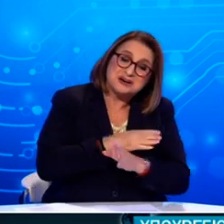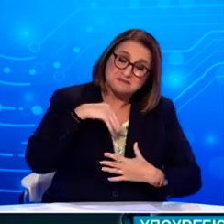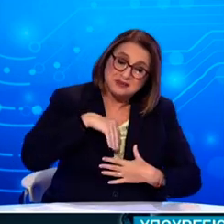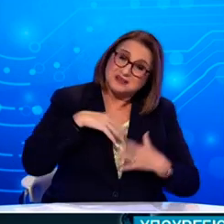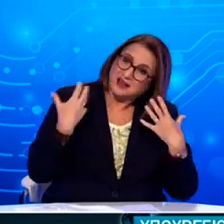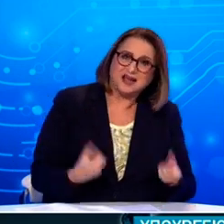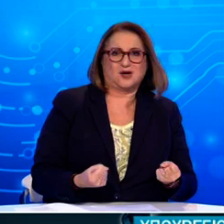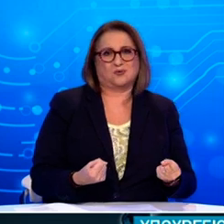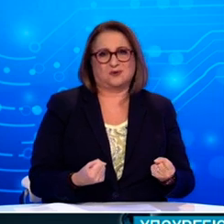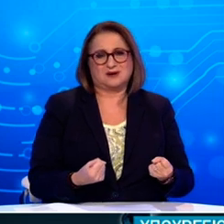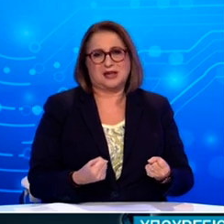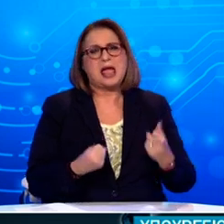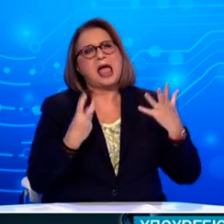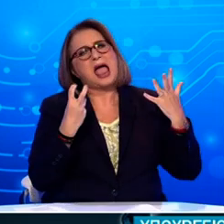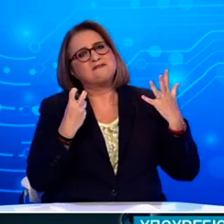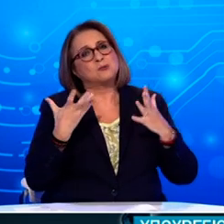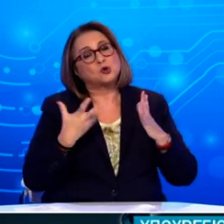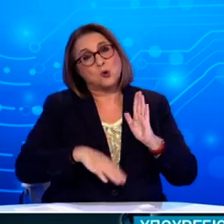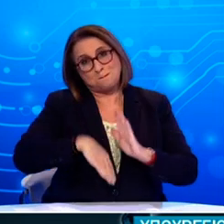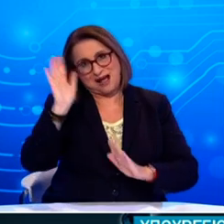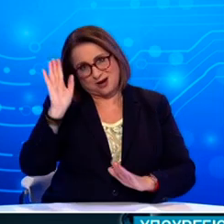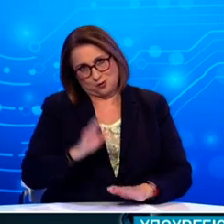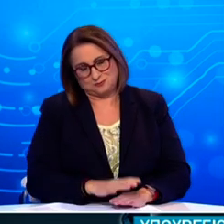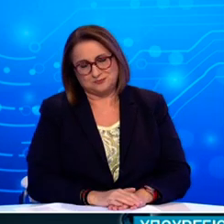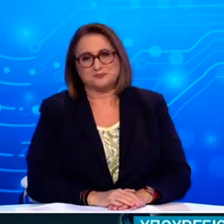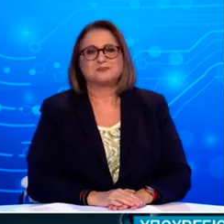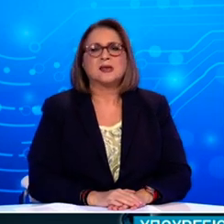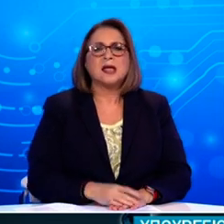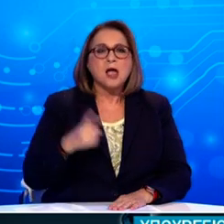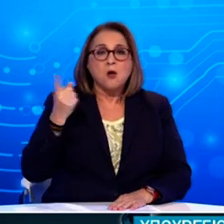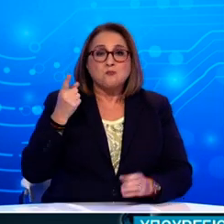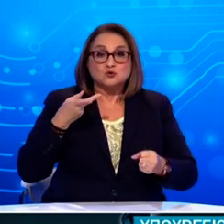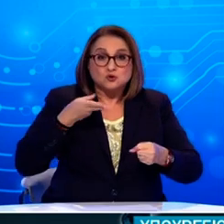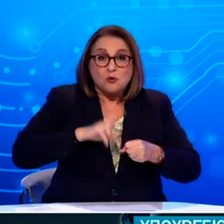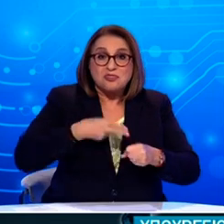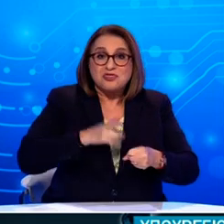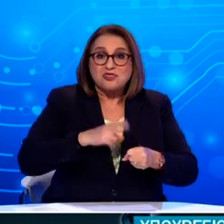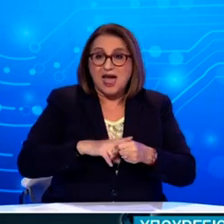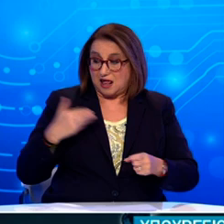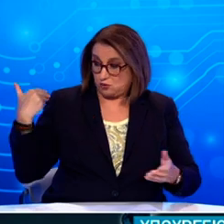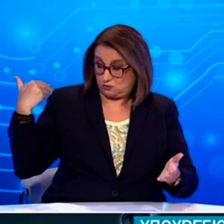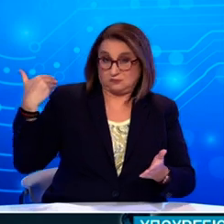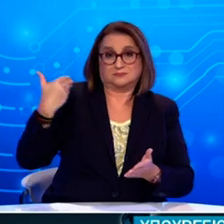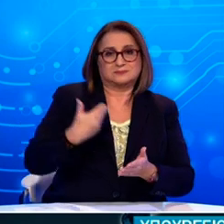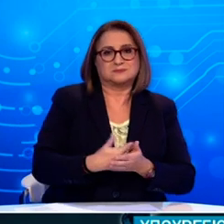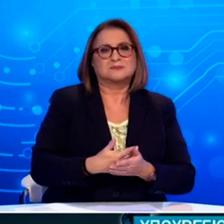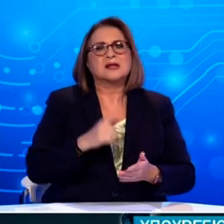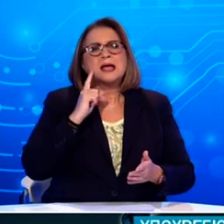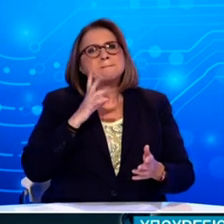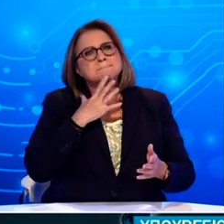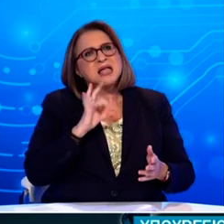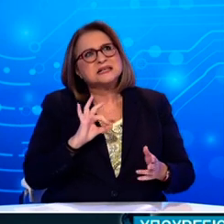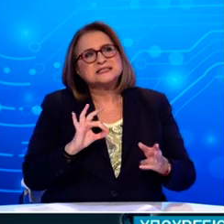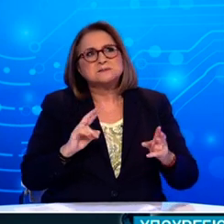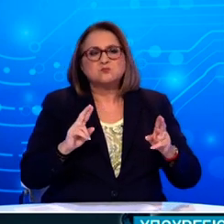ξεπερνούν τα 70 έτη. Το ποσοστό των θανάτων επί των διαγνώσεων στο δεύτερο κύμα σε παγκόσμια κλίμακα φαίνεται μικρότερο από ό στο πρώτο